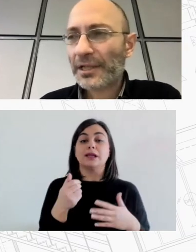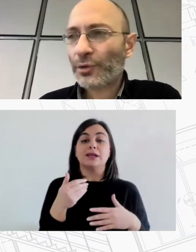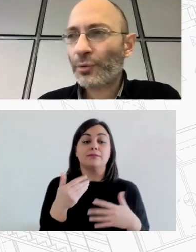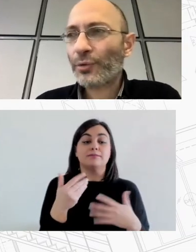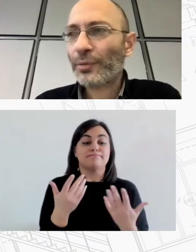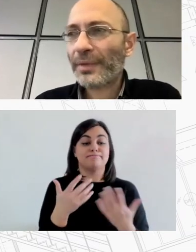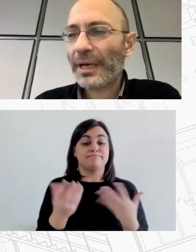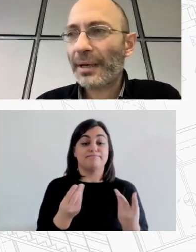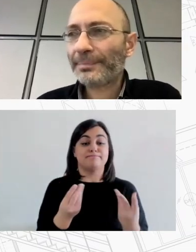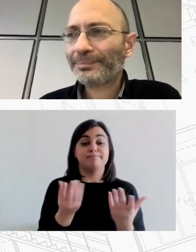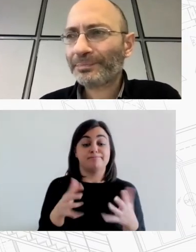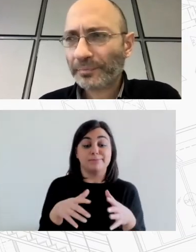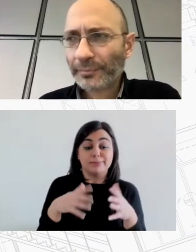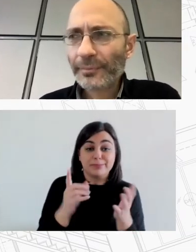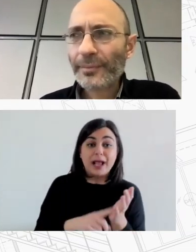διεύρυνσης της